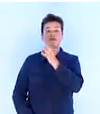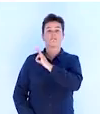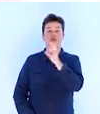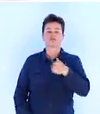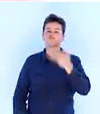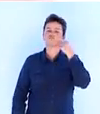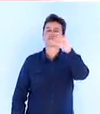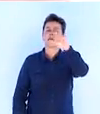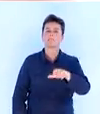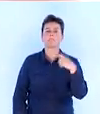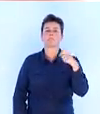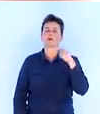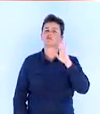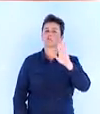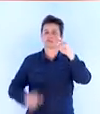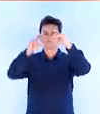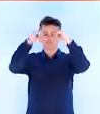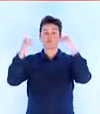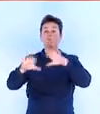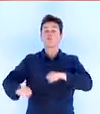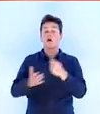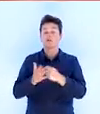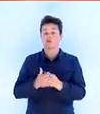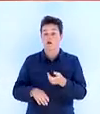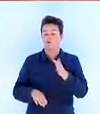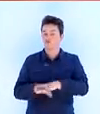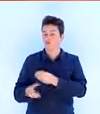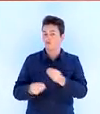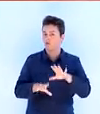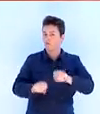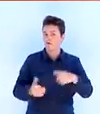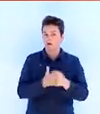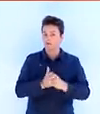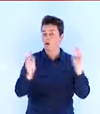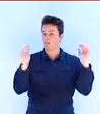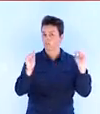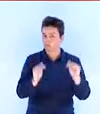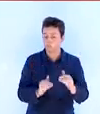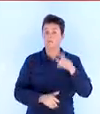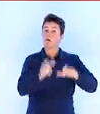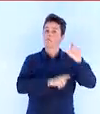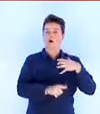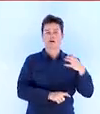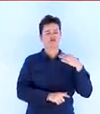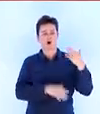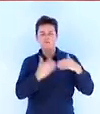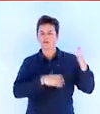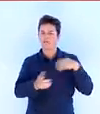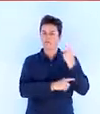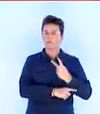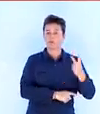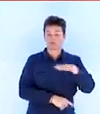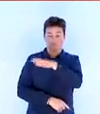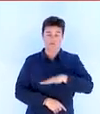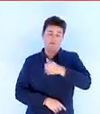Mes chers compatriotes, Vous le savez, le président du pouvoir d'achat aura été le président du désespoir d'achat. Toujours plus pour les gros, mais